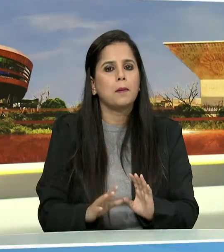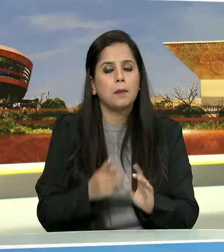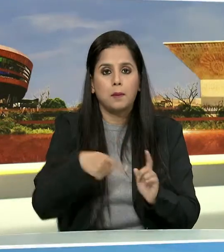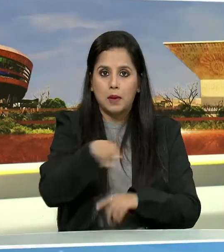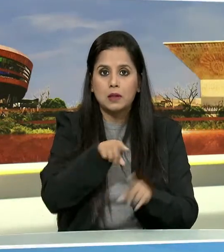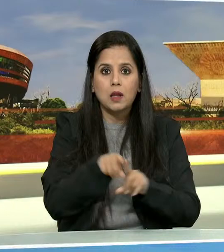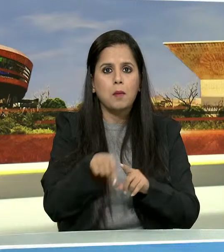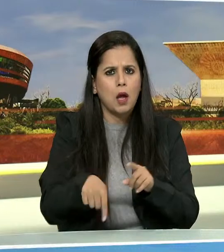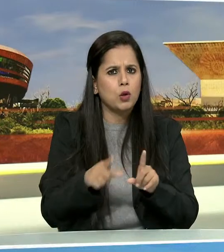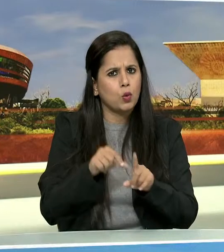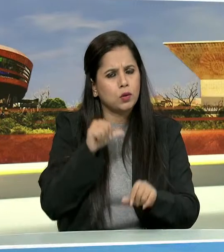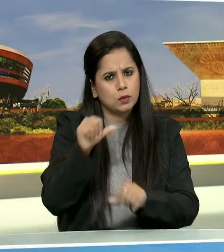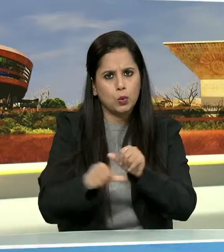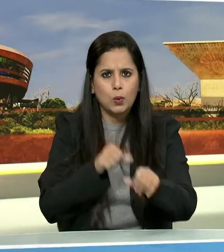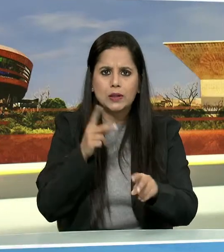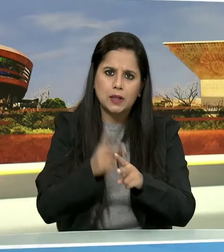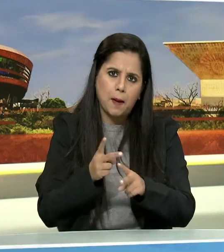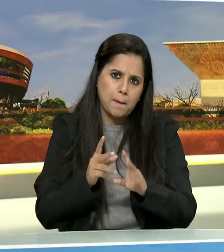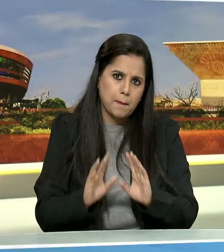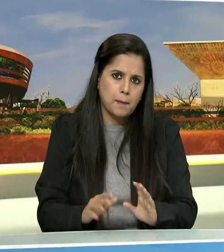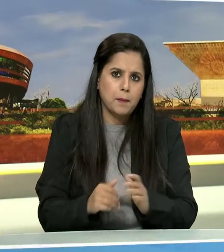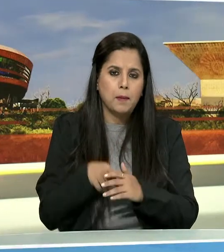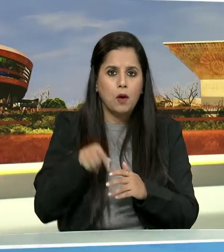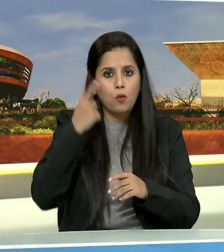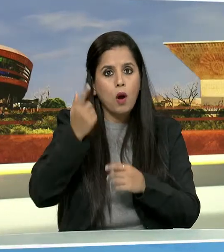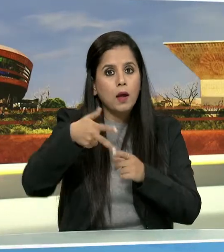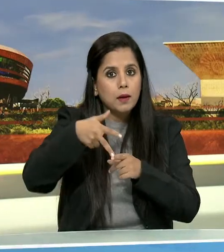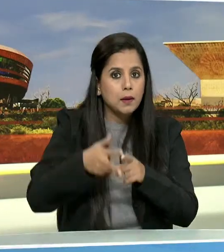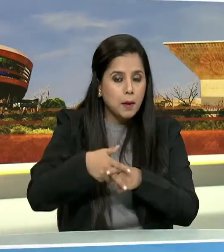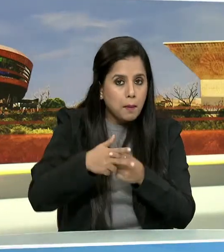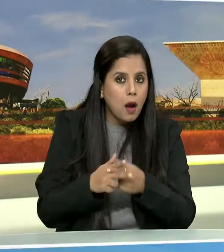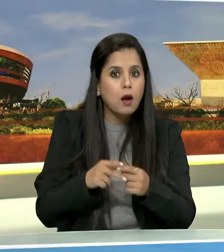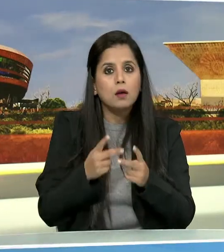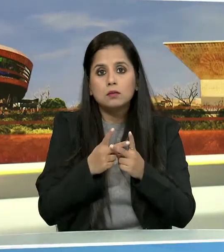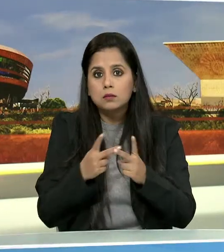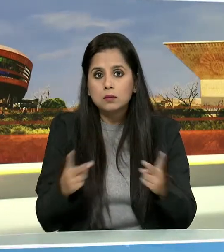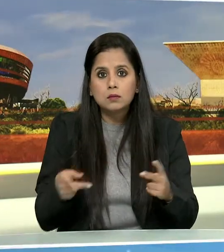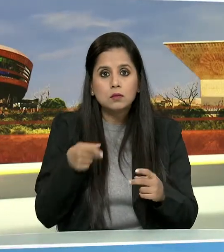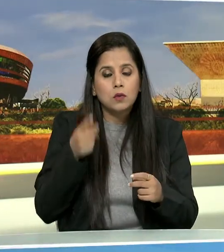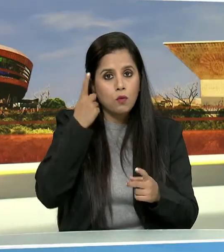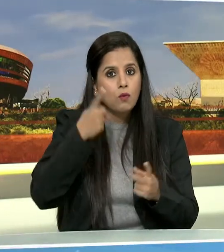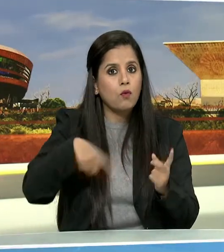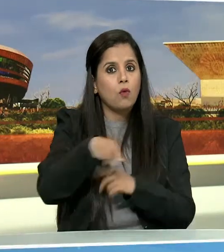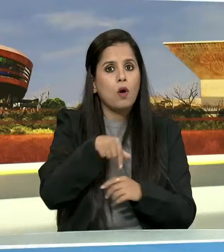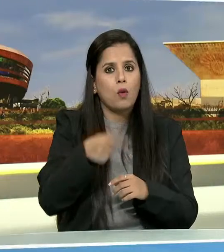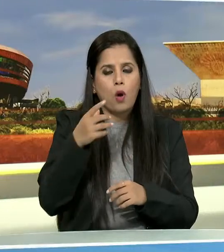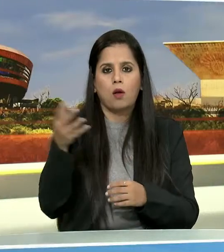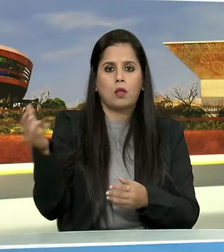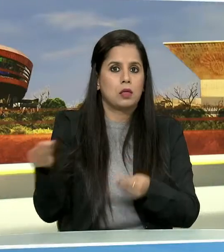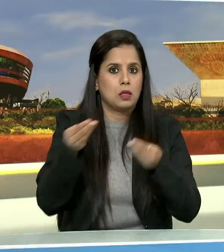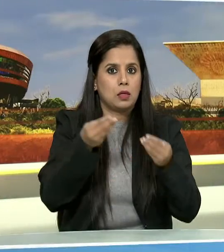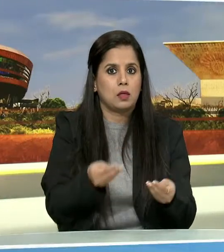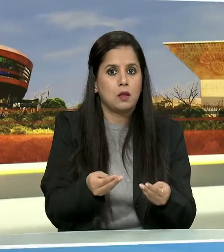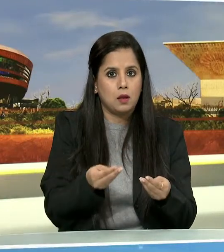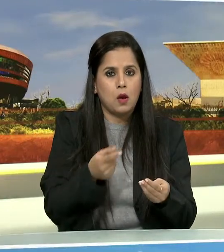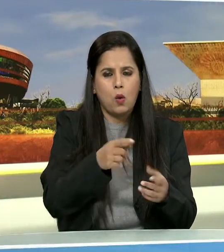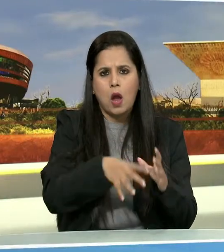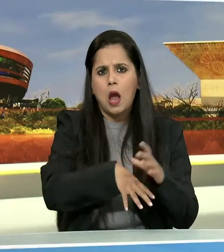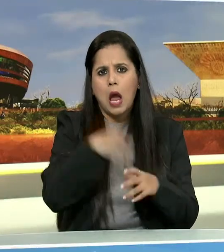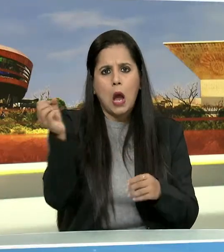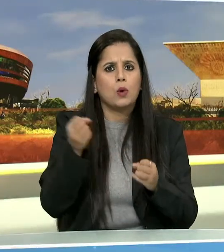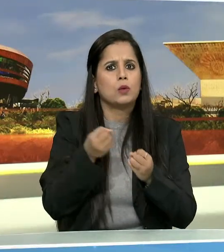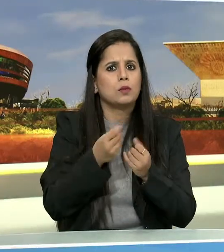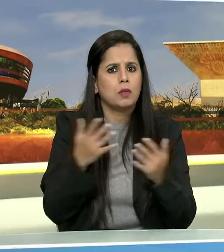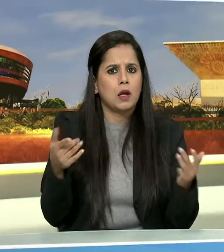पर भी ओपरेशन अभी भी जारी हैं, रिपेर के मुक्तलिफ चीजों को लाकर उनको बाहर निकालने